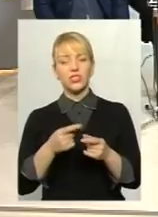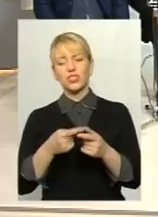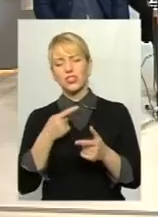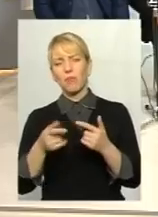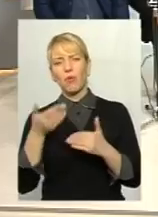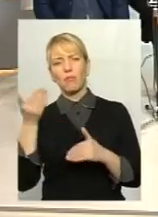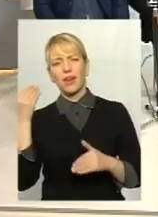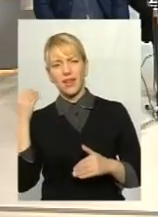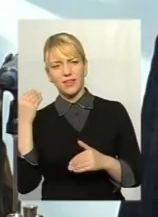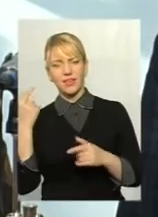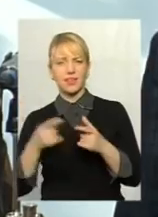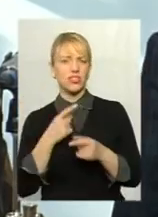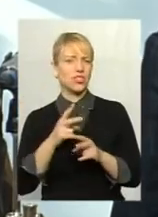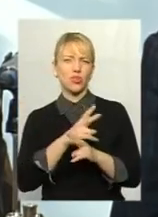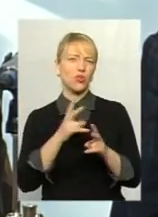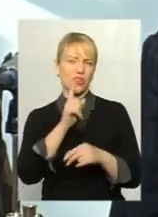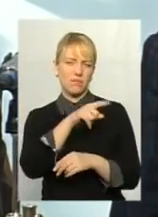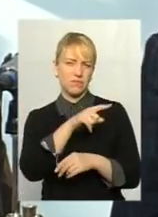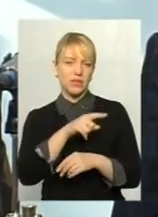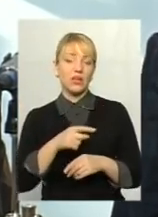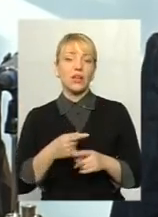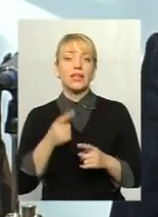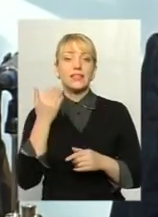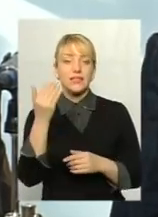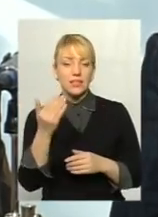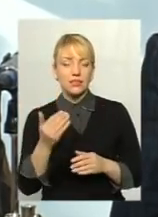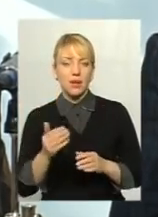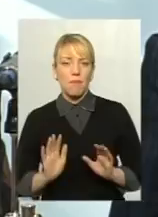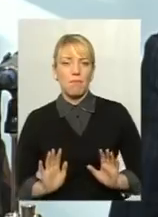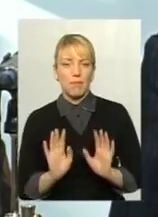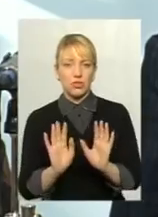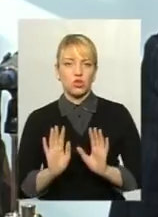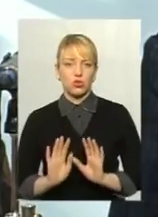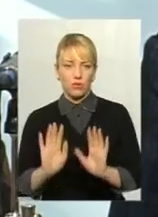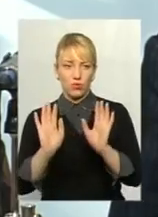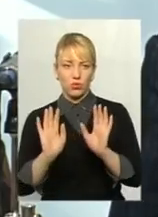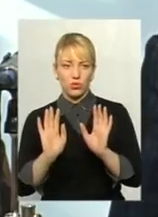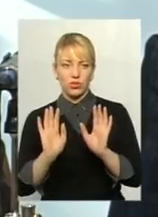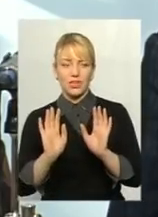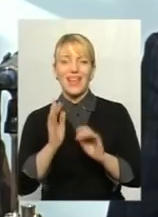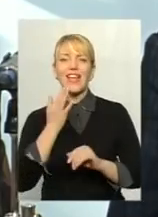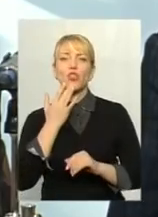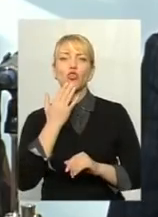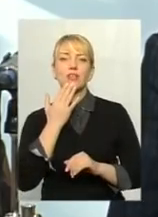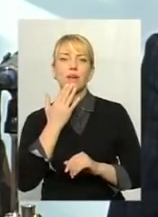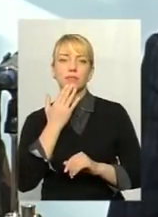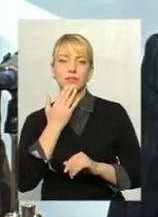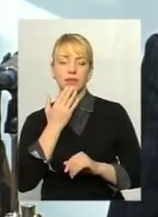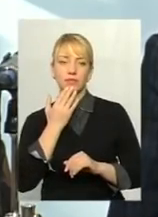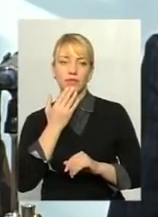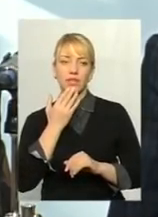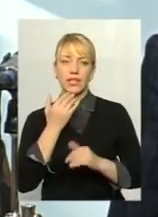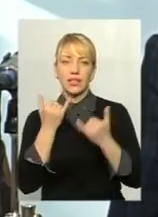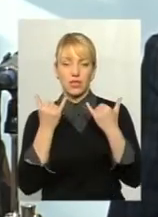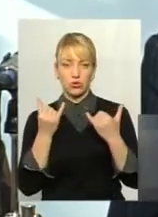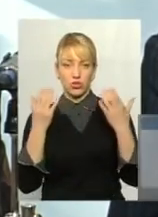їх підштовхують іноземні впливові особи. На сьогоднішній у